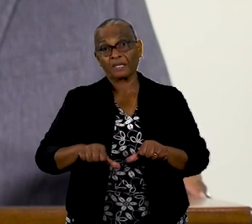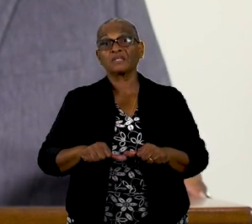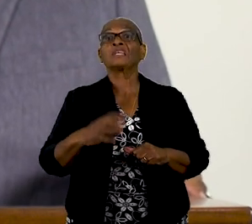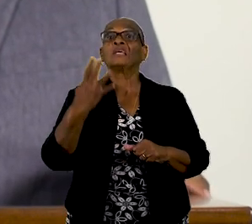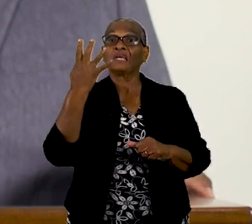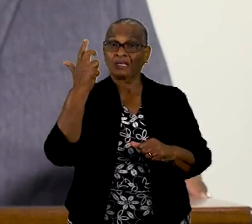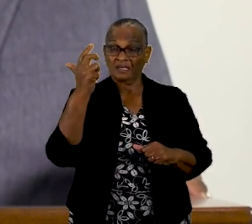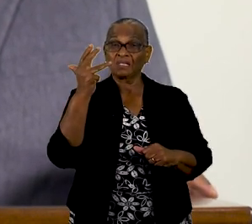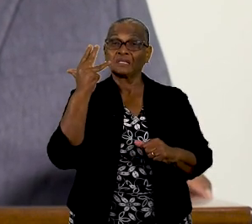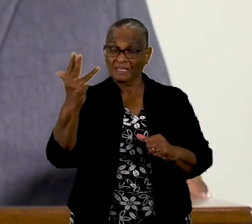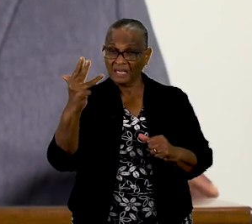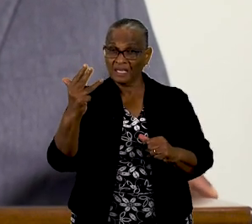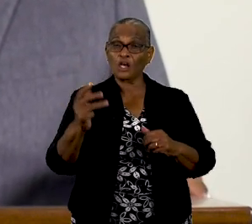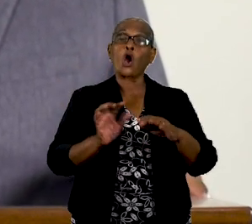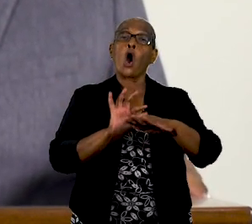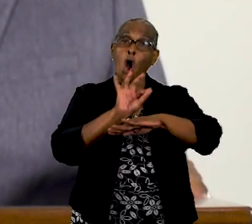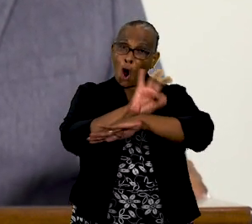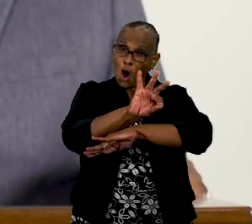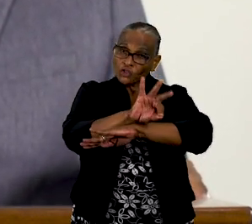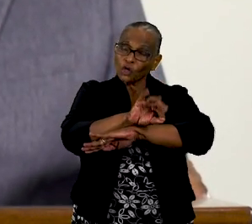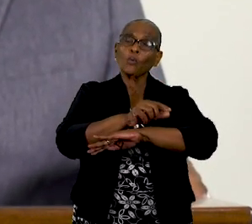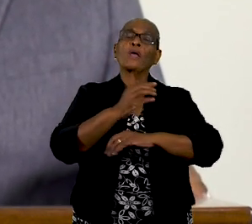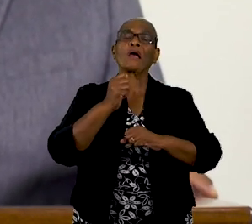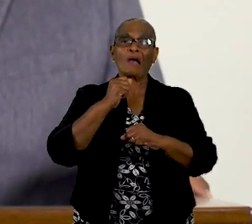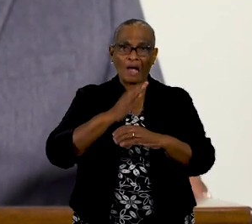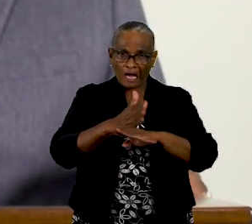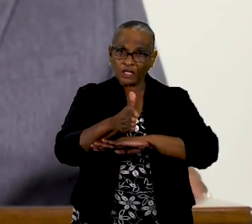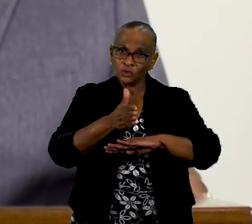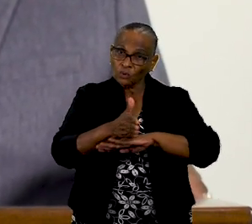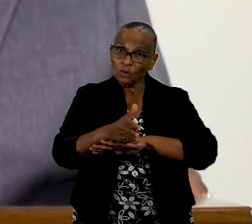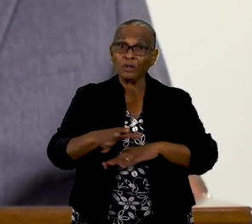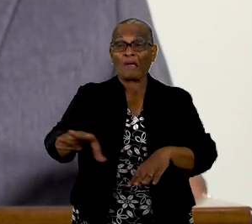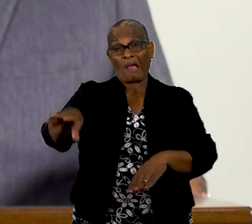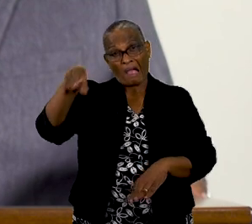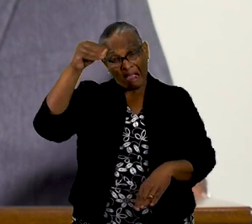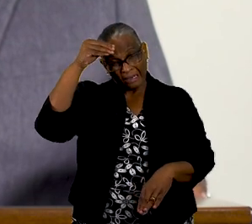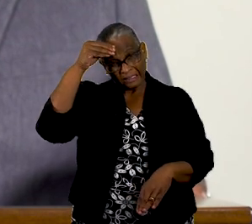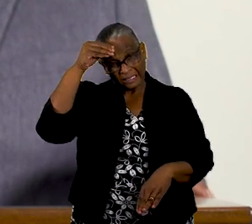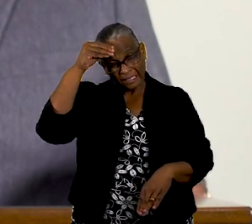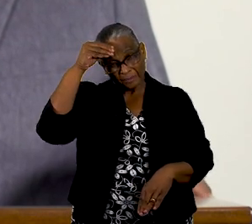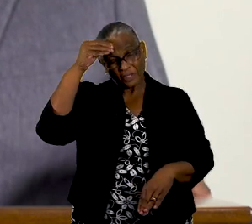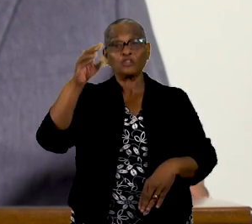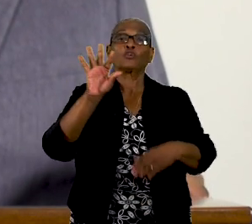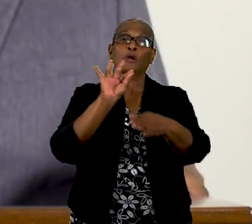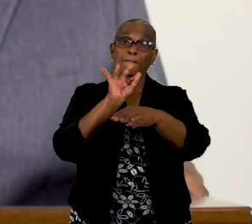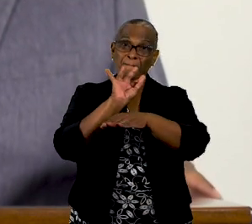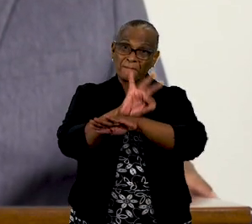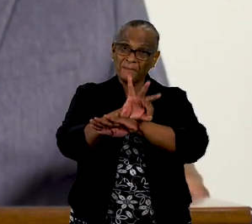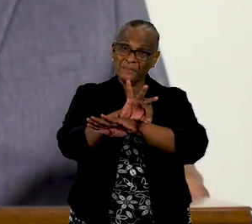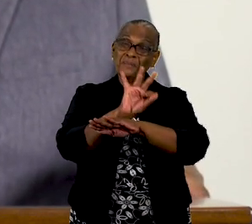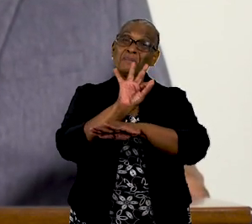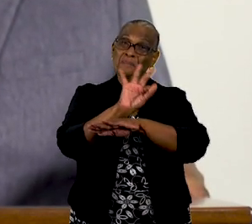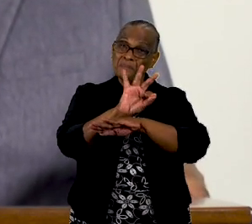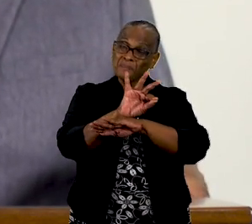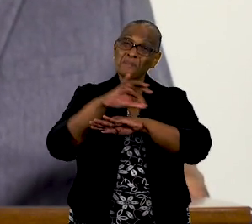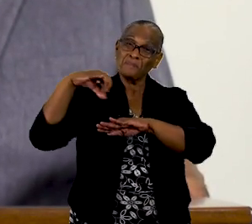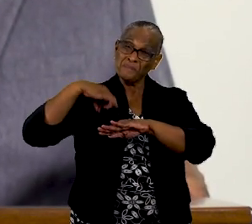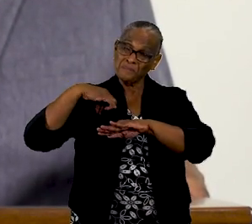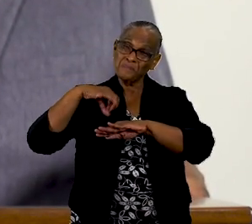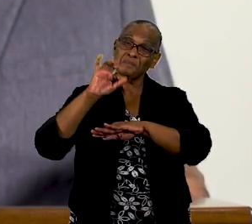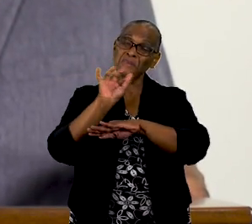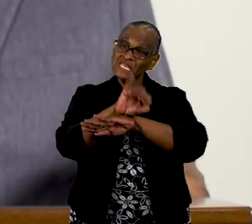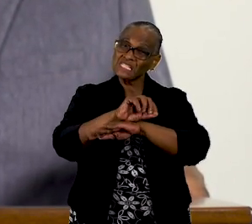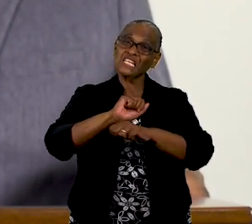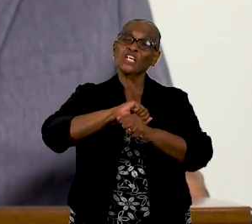Het onderwijsproces blijft gehandhaafd. Met in acht nemen van de door het ministerie ontwikkelde COVID